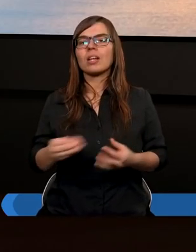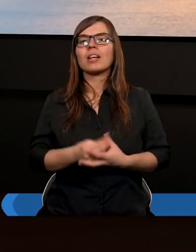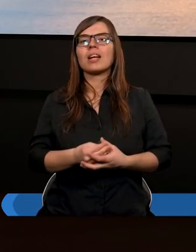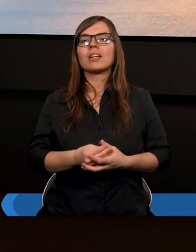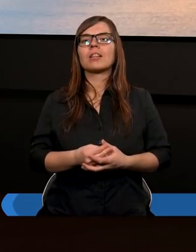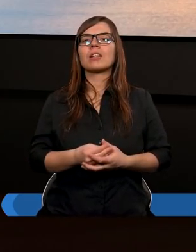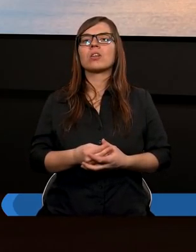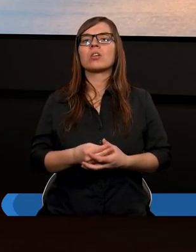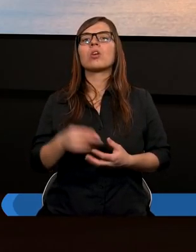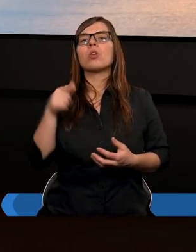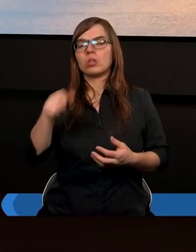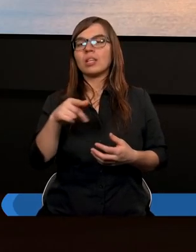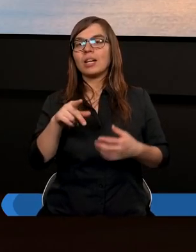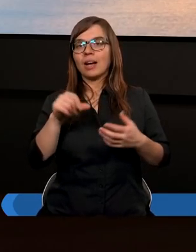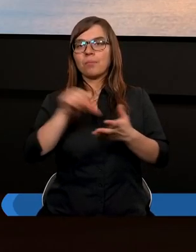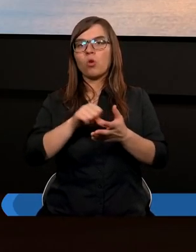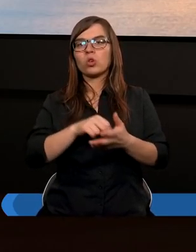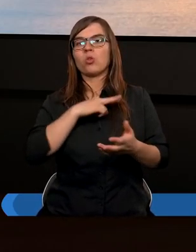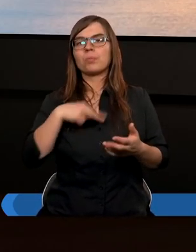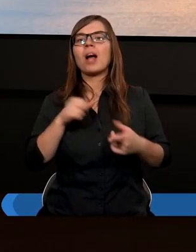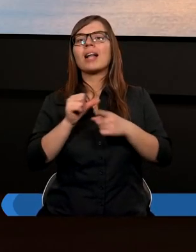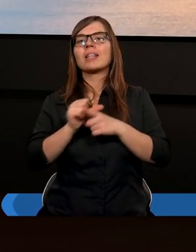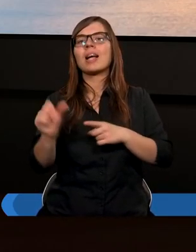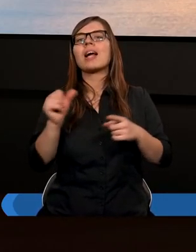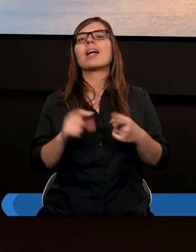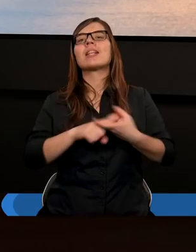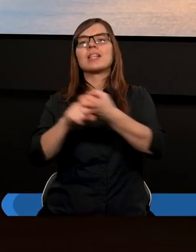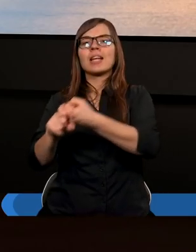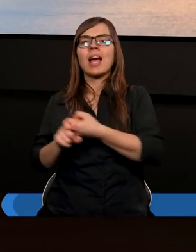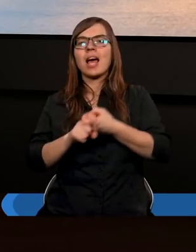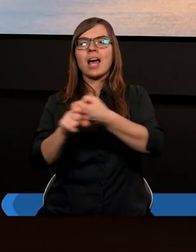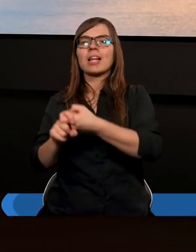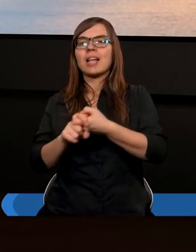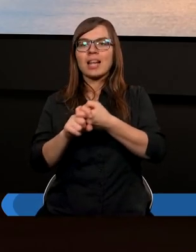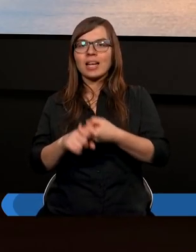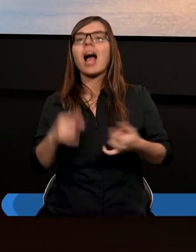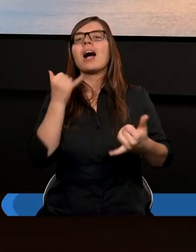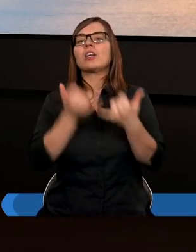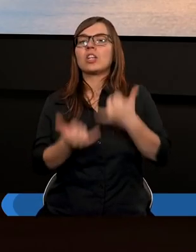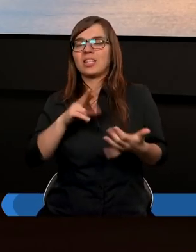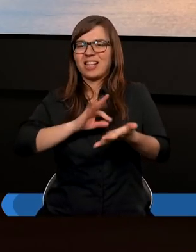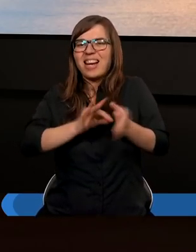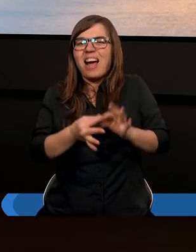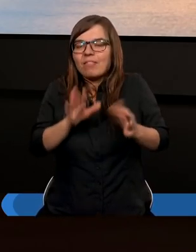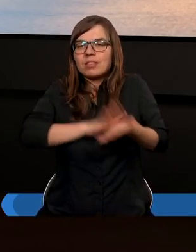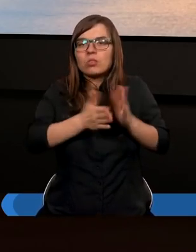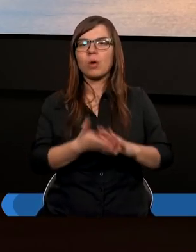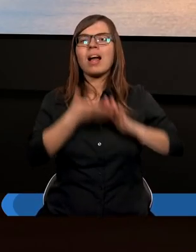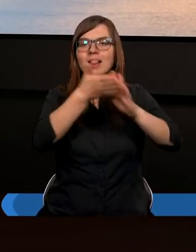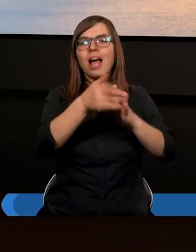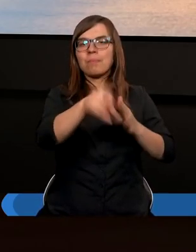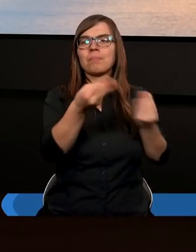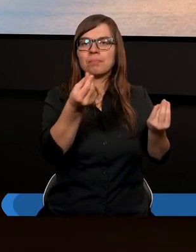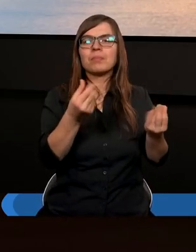U nas takim ośrodkiem jest diecezja i jeśli nawet składamy to w zborze,